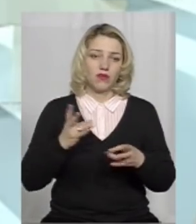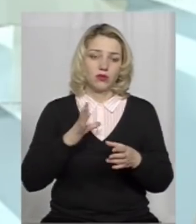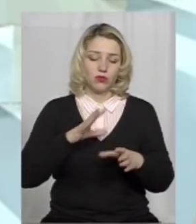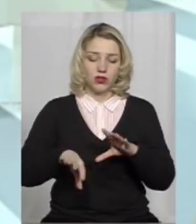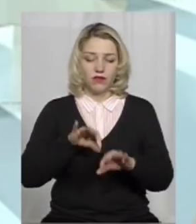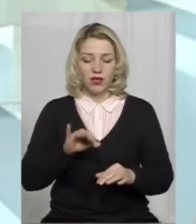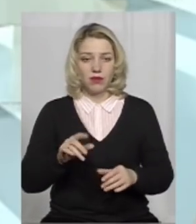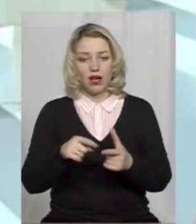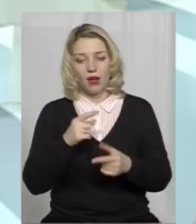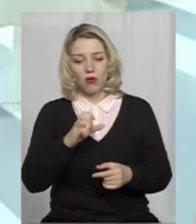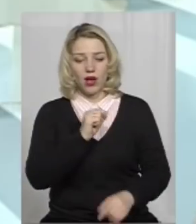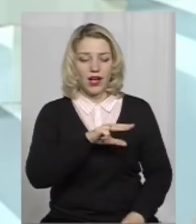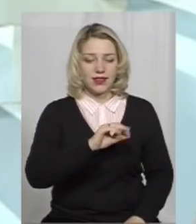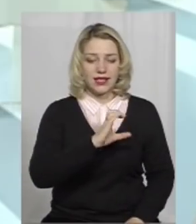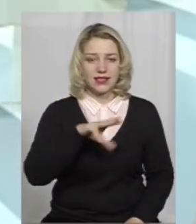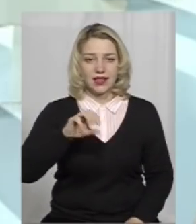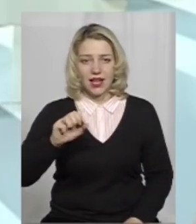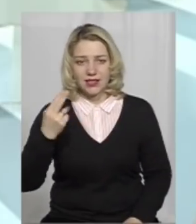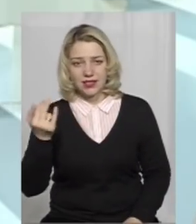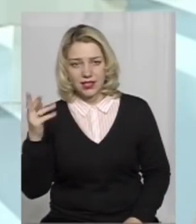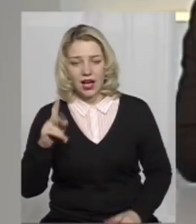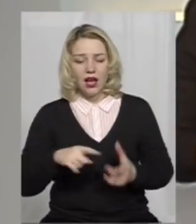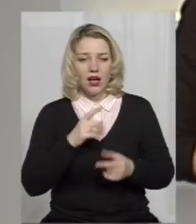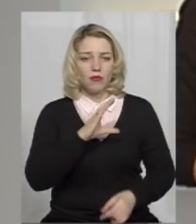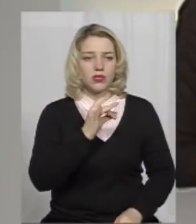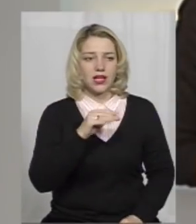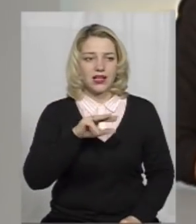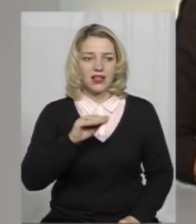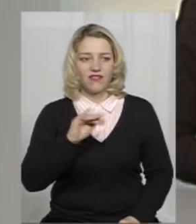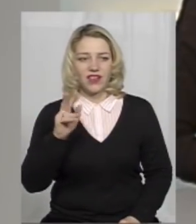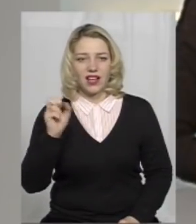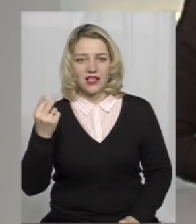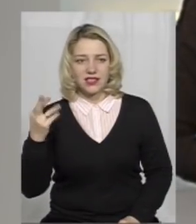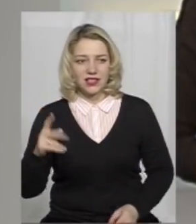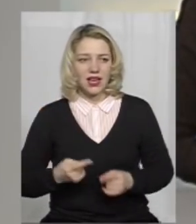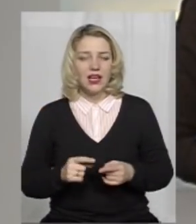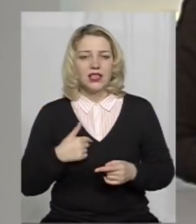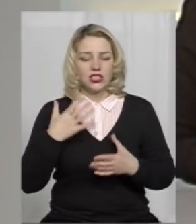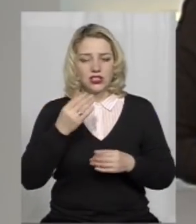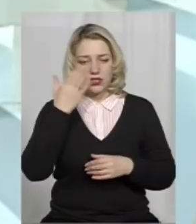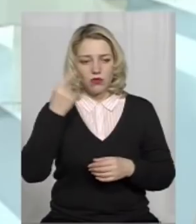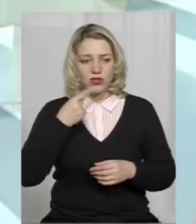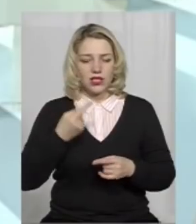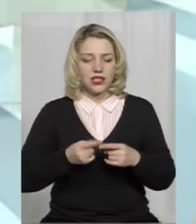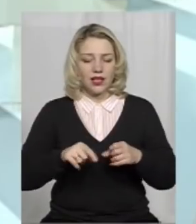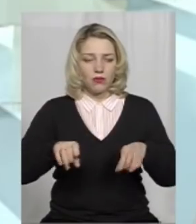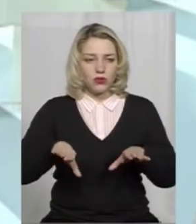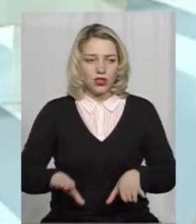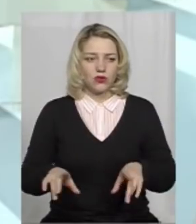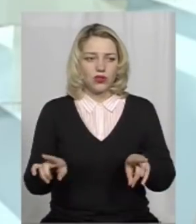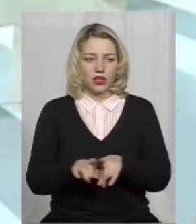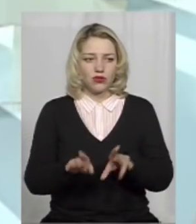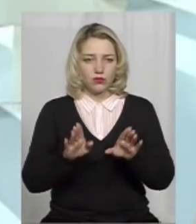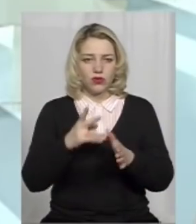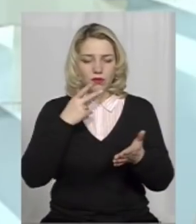вибір або атестація, або сертифікація. Я ще забула сказати про одне, що цією постановою також